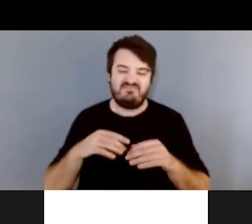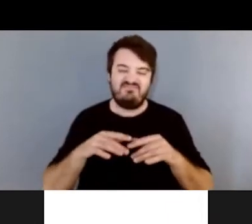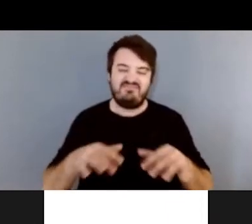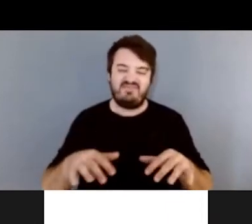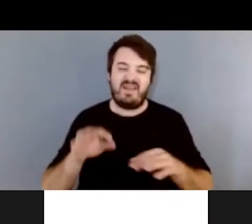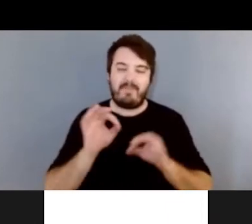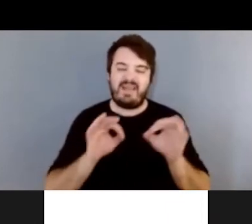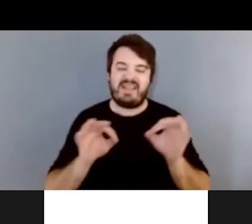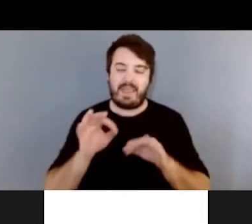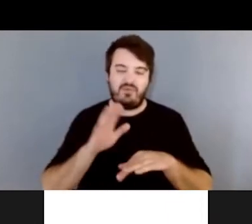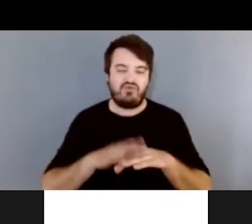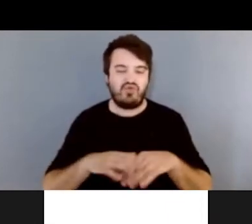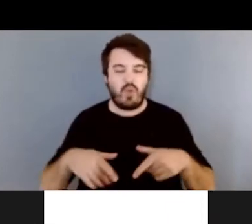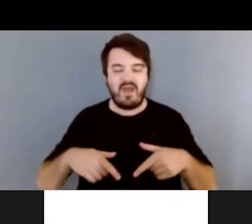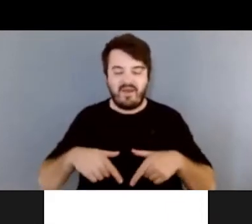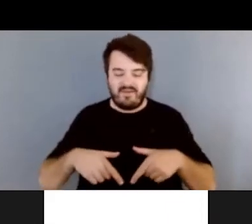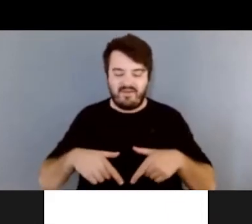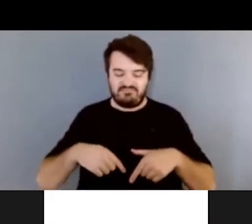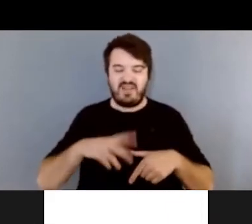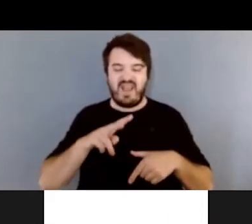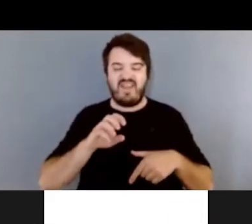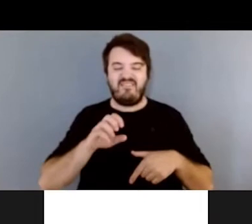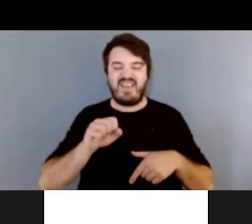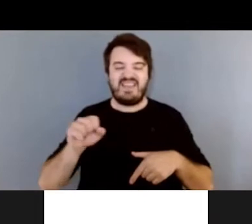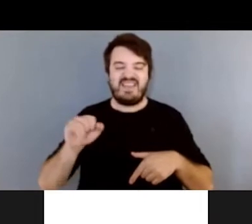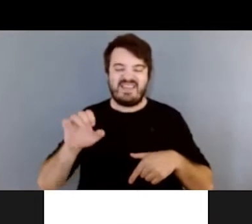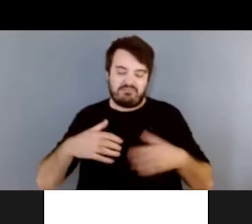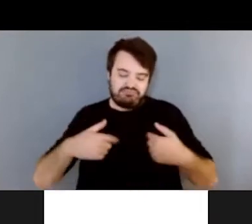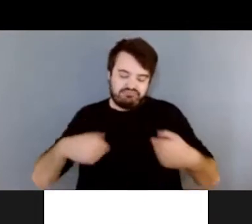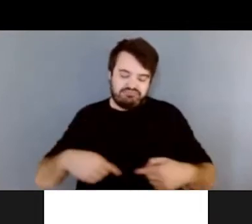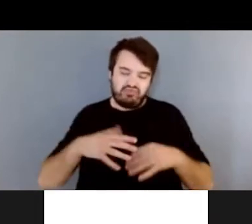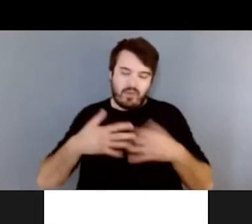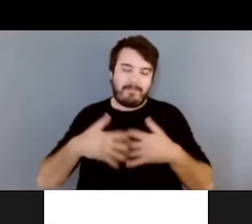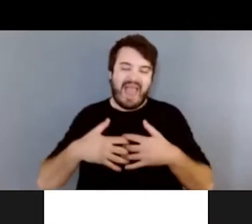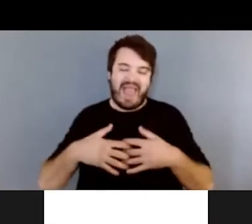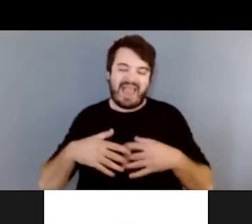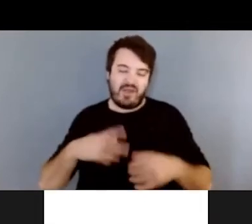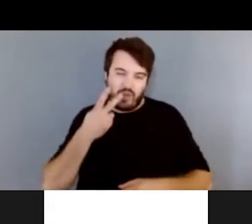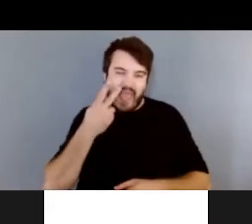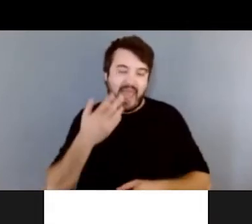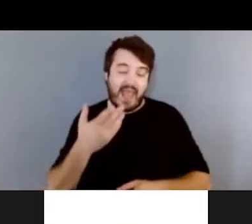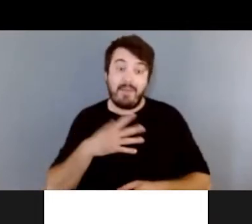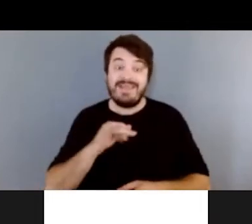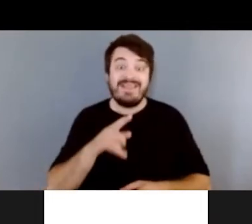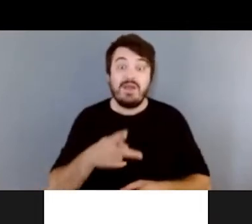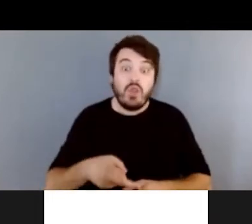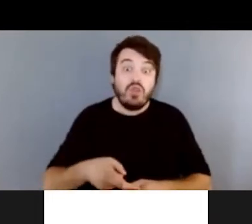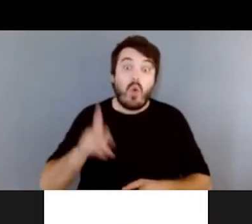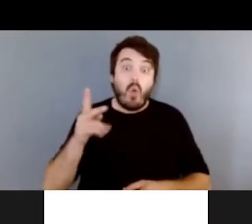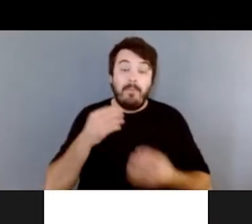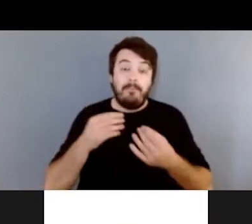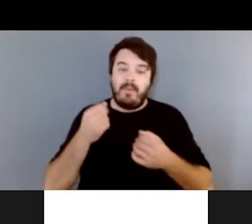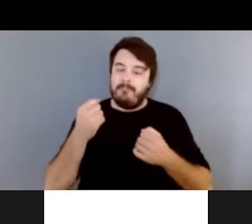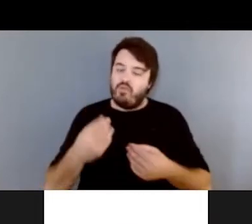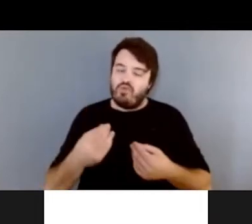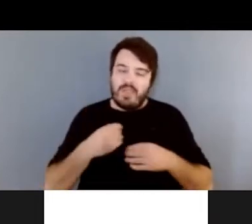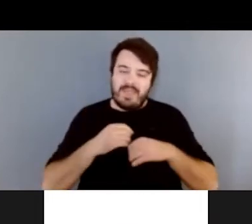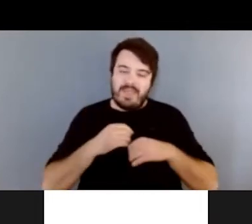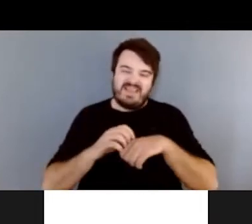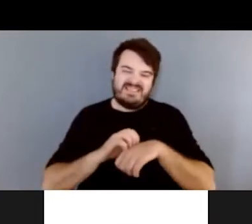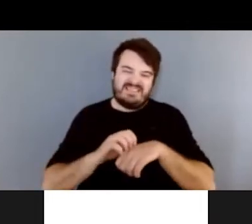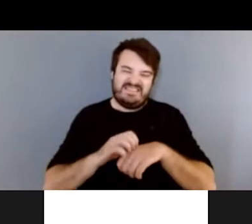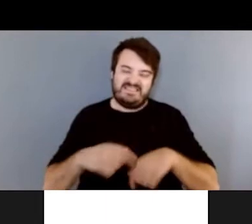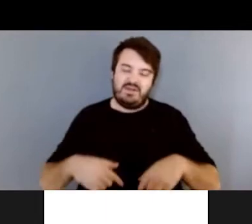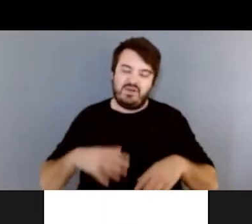bactérienne dans la vessie, en fait, dans l'appareil urinaire. Mais quand on en prend trop, ça peut être irritant pour les reins.